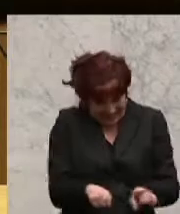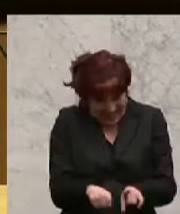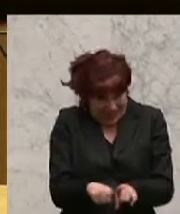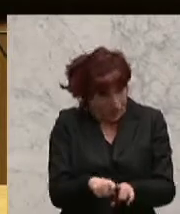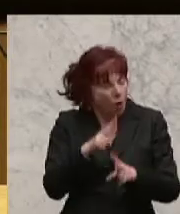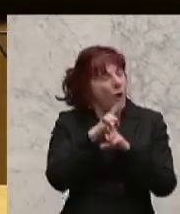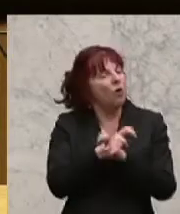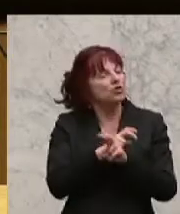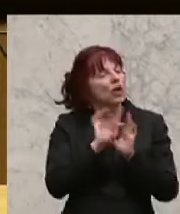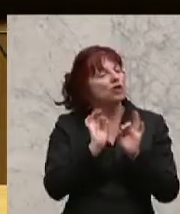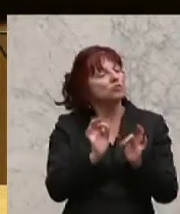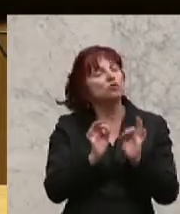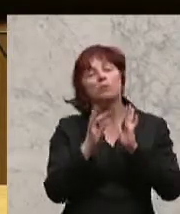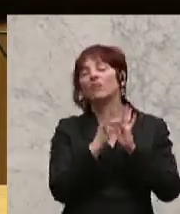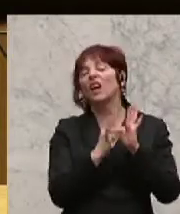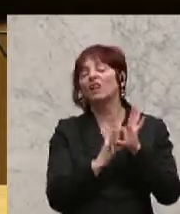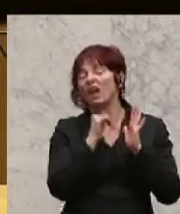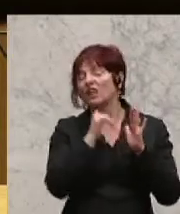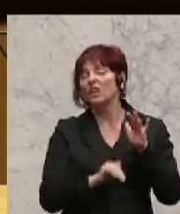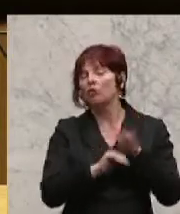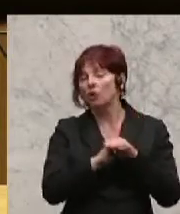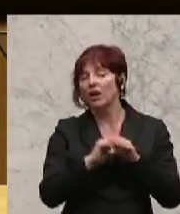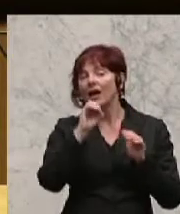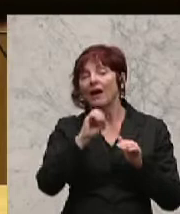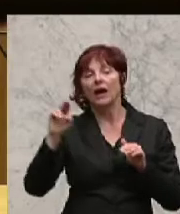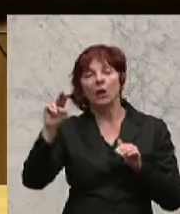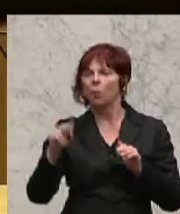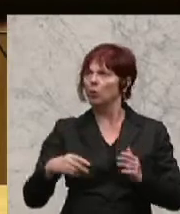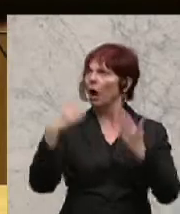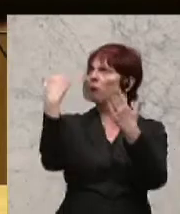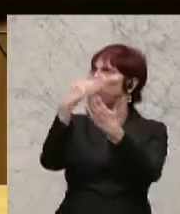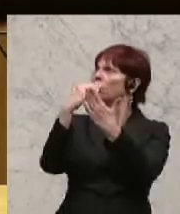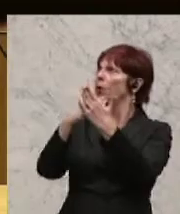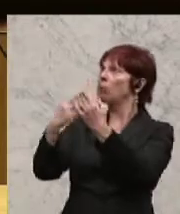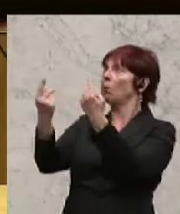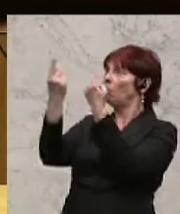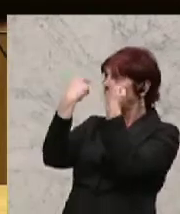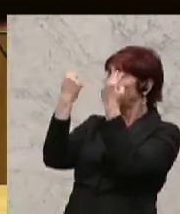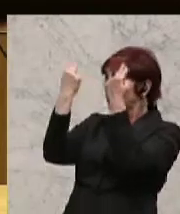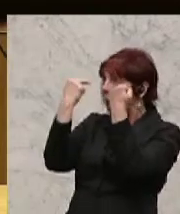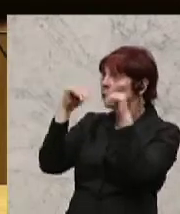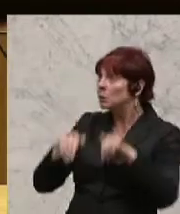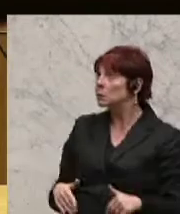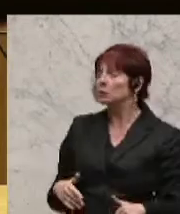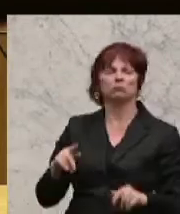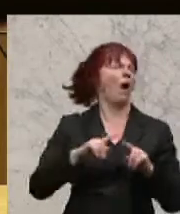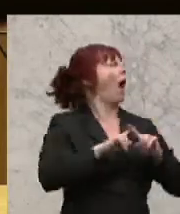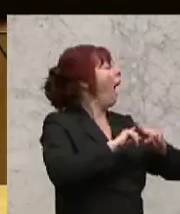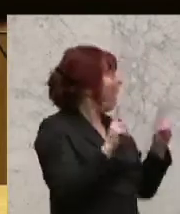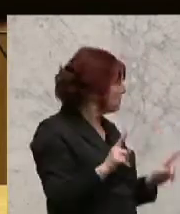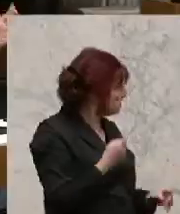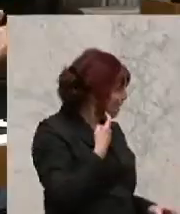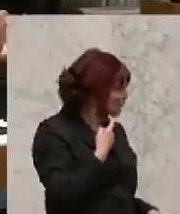Kriterien nicht erfüllt, dass wir dann von der Europäischen Union hier Vorgaben bekommen, wie wir zu verfahren haben? Ja, na ganz was anderes, überhaupt nichts anderes.